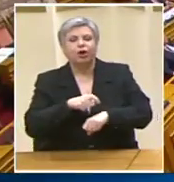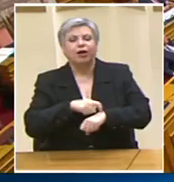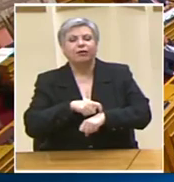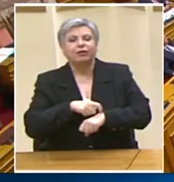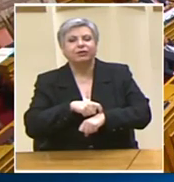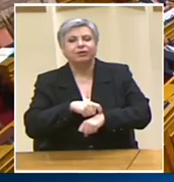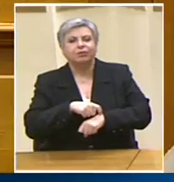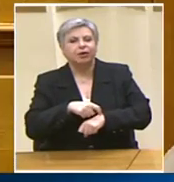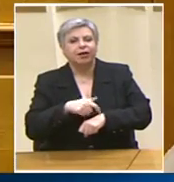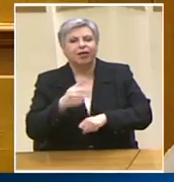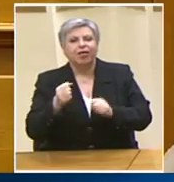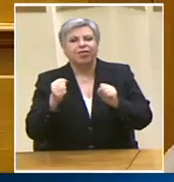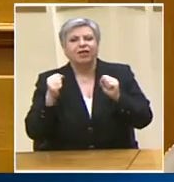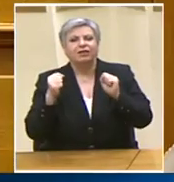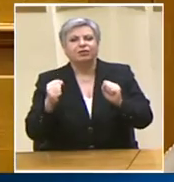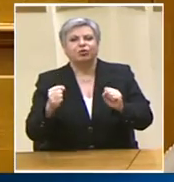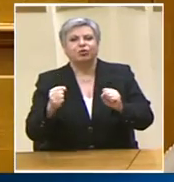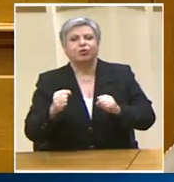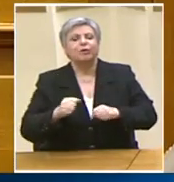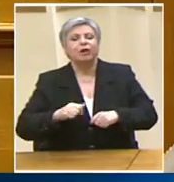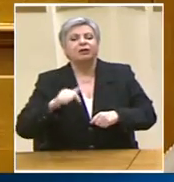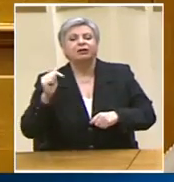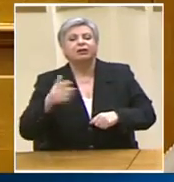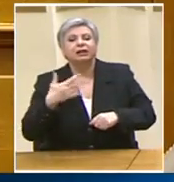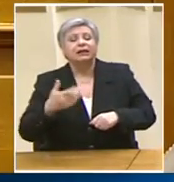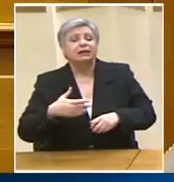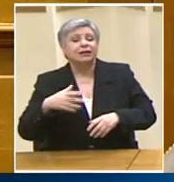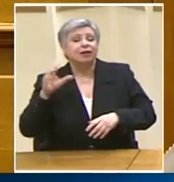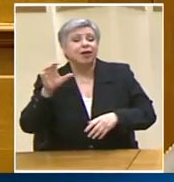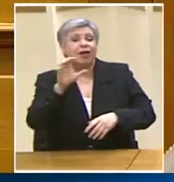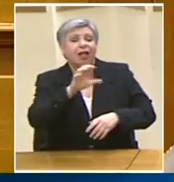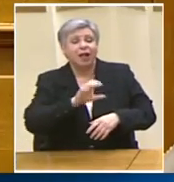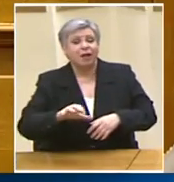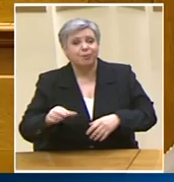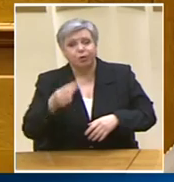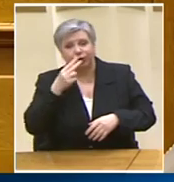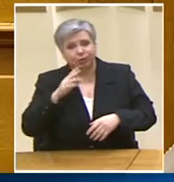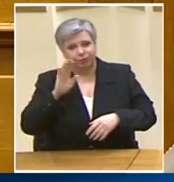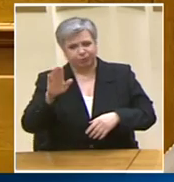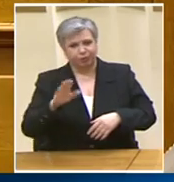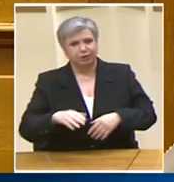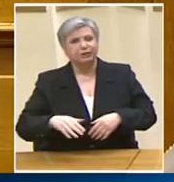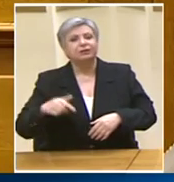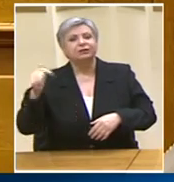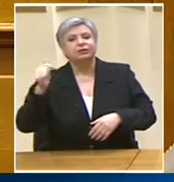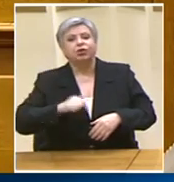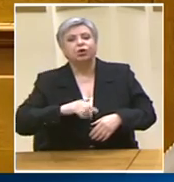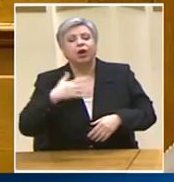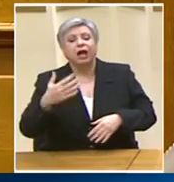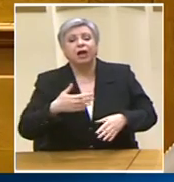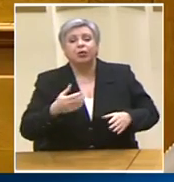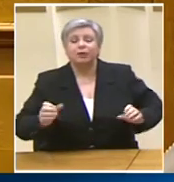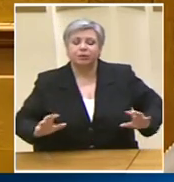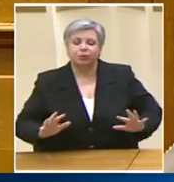υμνεί ο Γενικός Γραμματέας του Τουρισμού ζούμε στην εποχή της Τέταρτης Γεωμηχανικής Επανάστασης και του ίντερνετ δεν